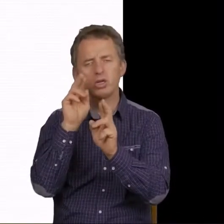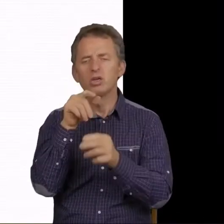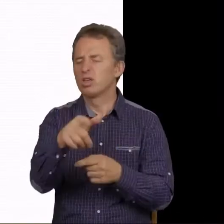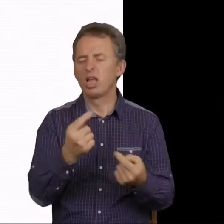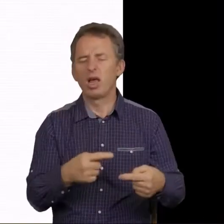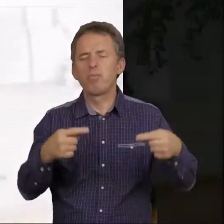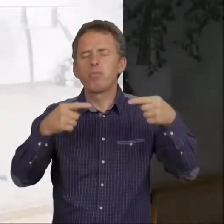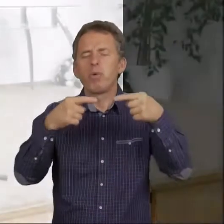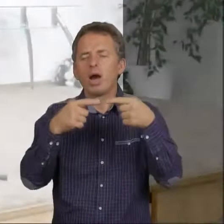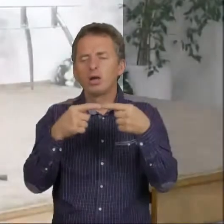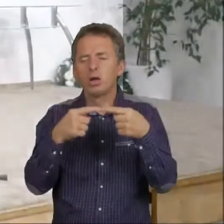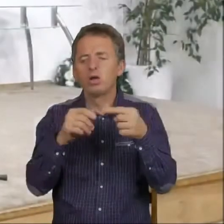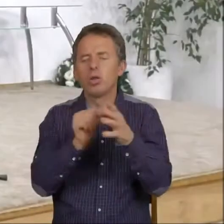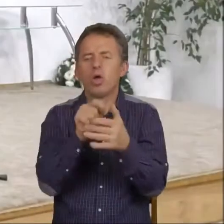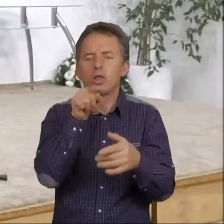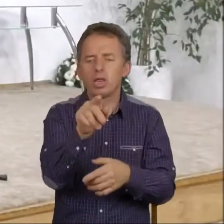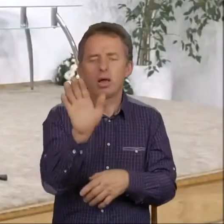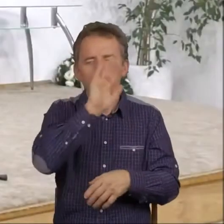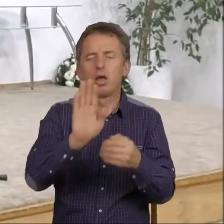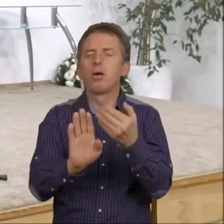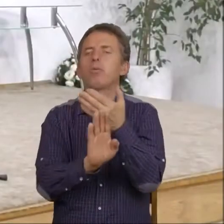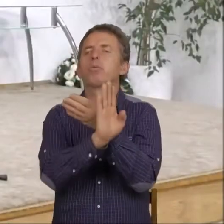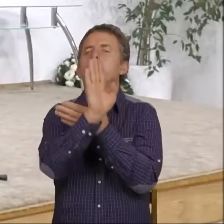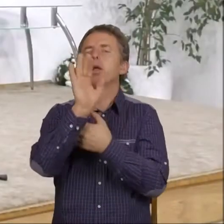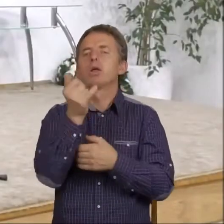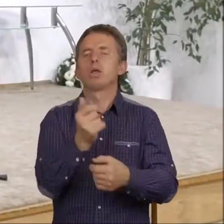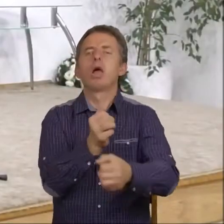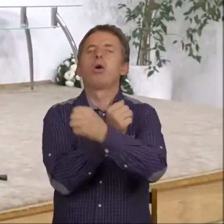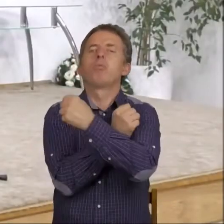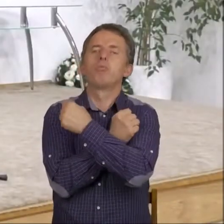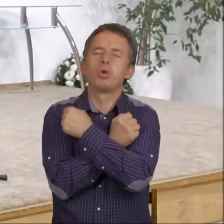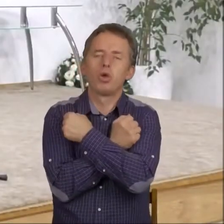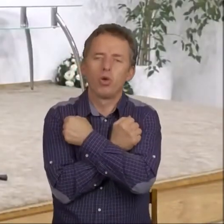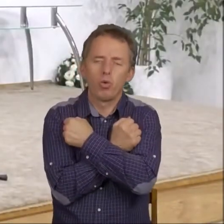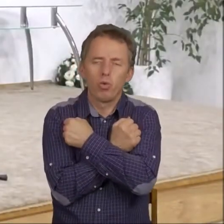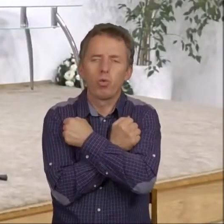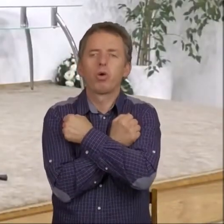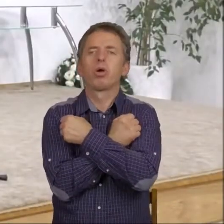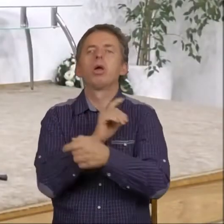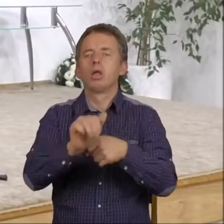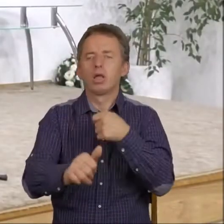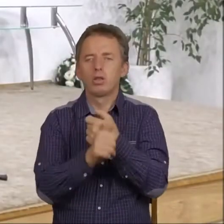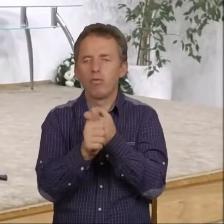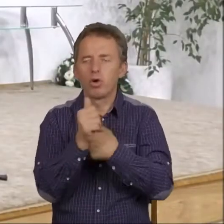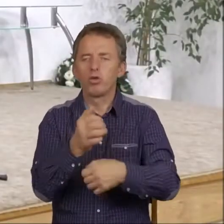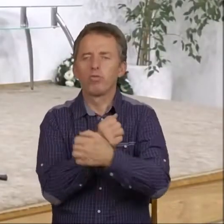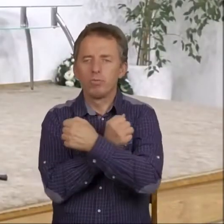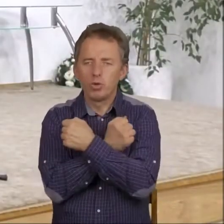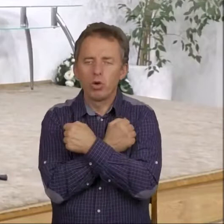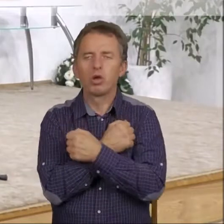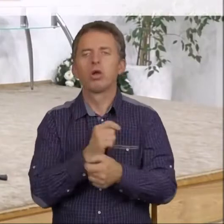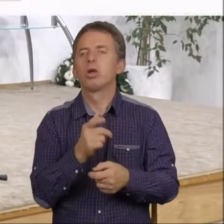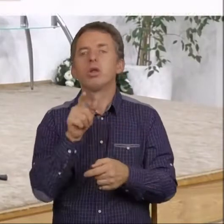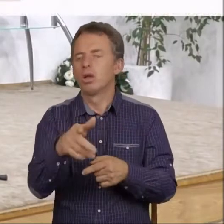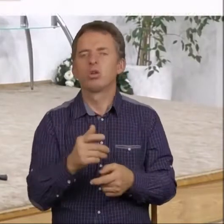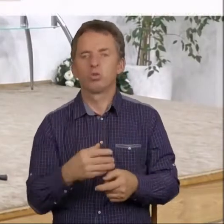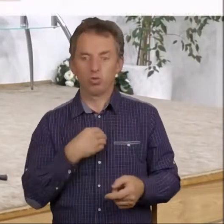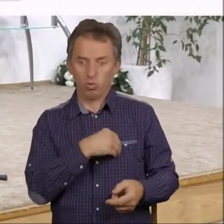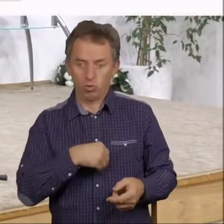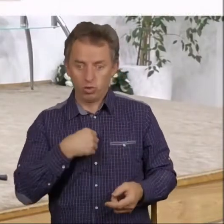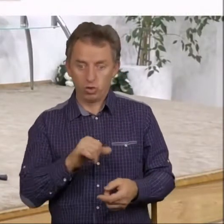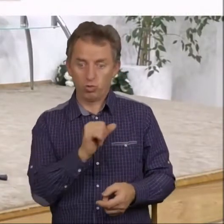pasuje do tego Boga, który przedstawia się jako miłość, dał tyle dowodów miłości. To co, znudziło mu się?